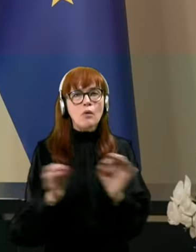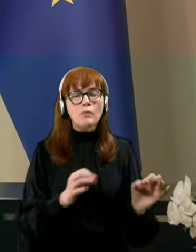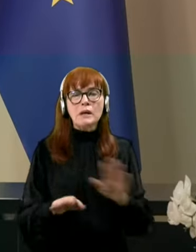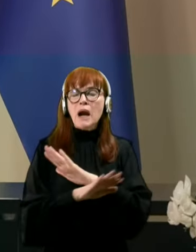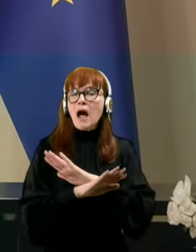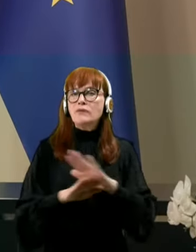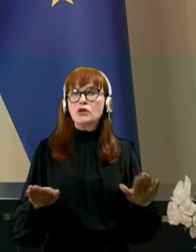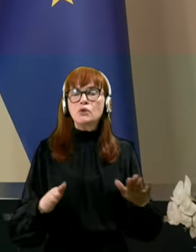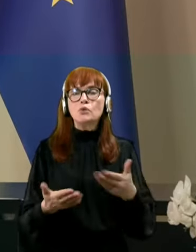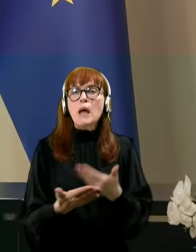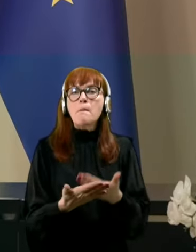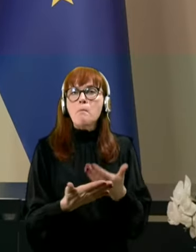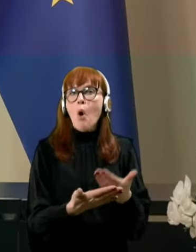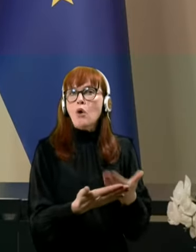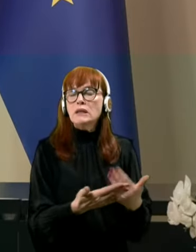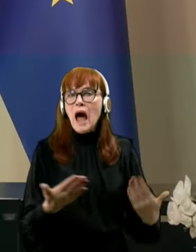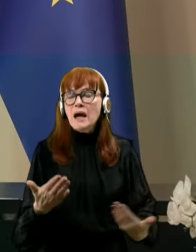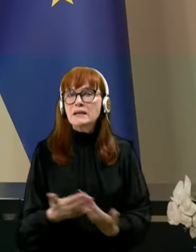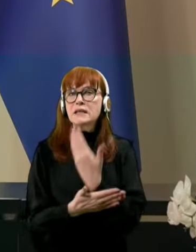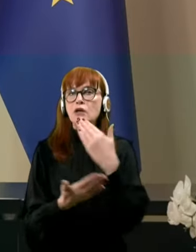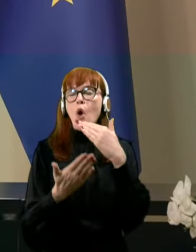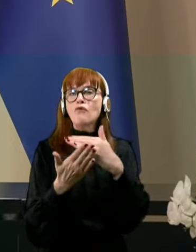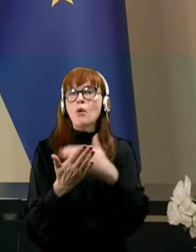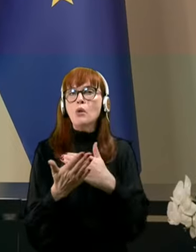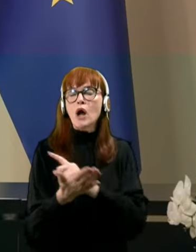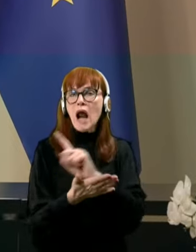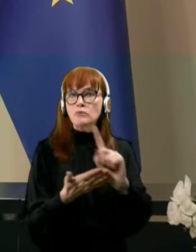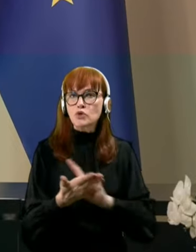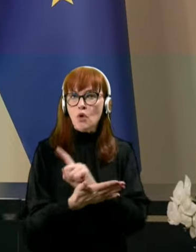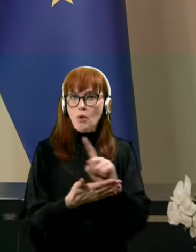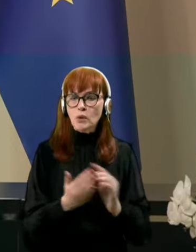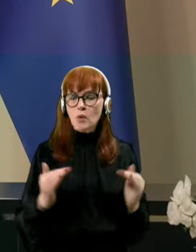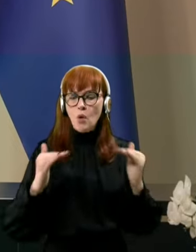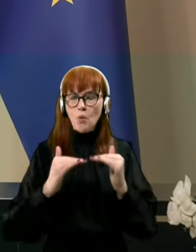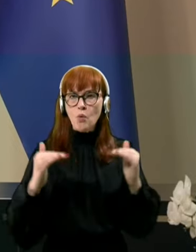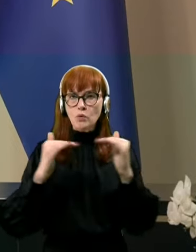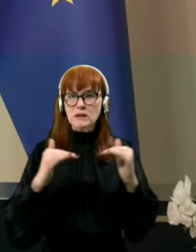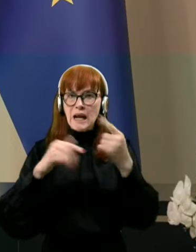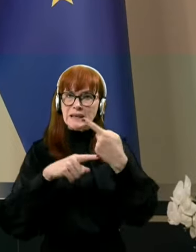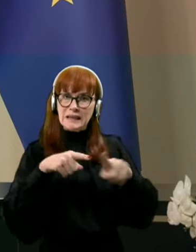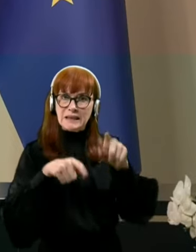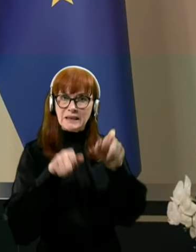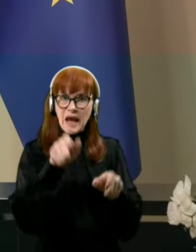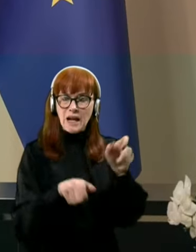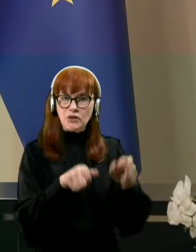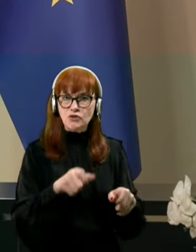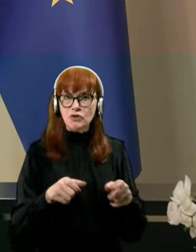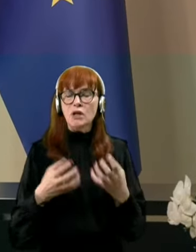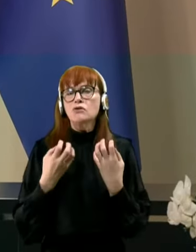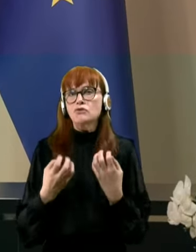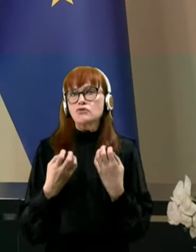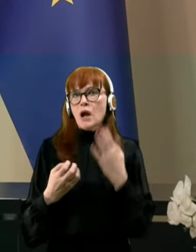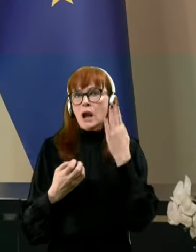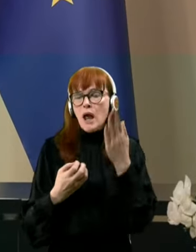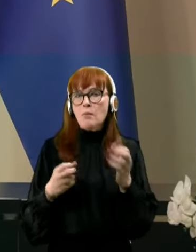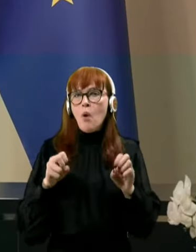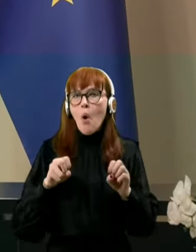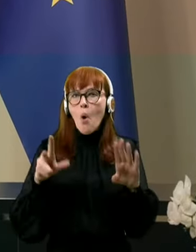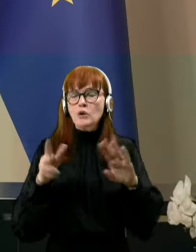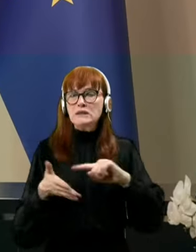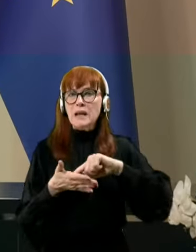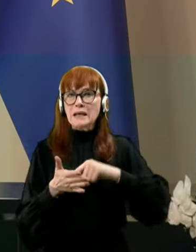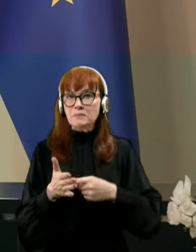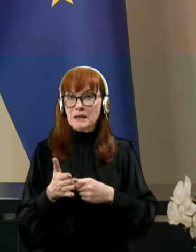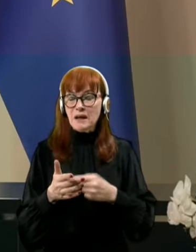podlage za novo programsko obdobje, uskladiti z deležniki. želja bo za 18 milijard,